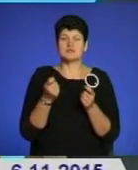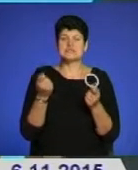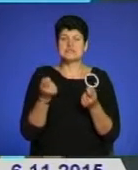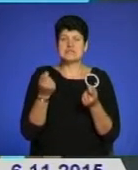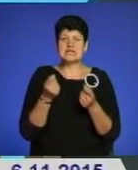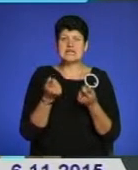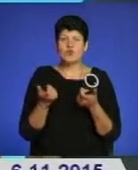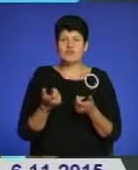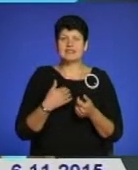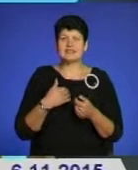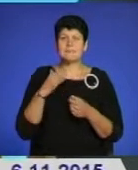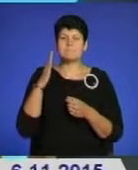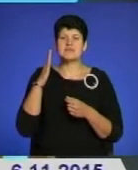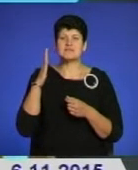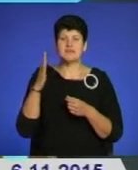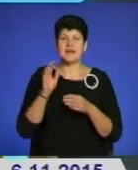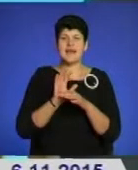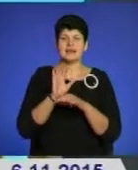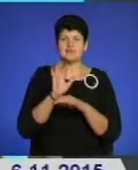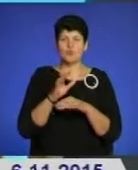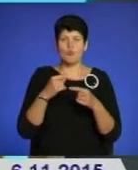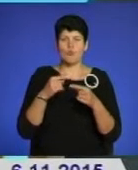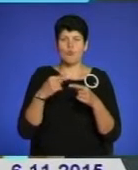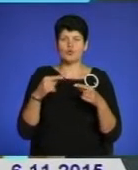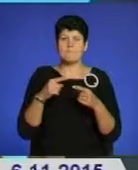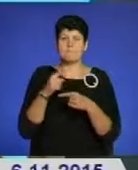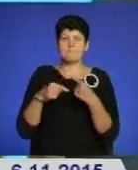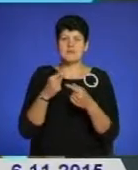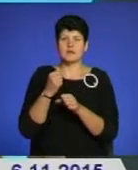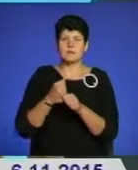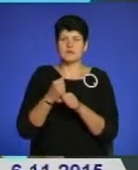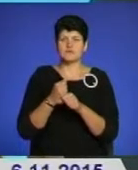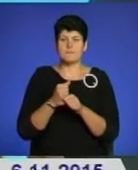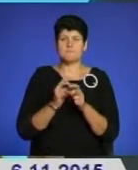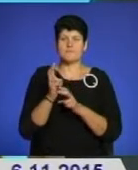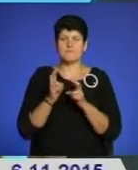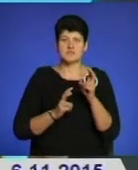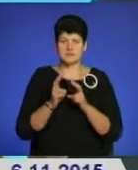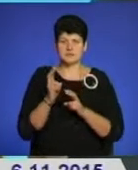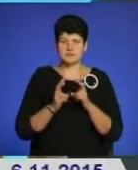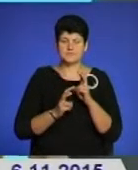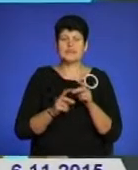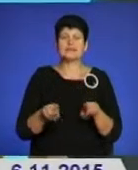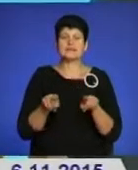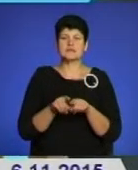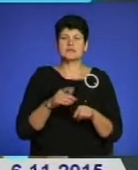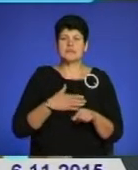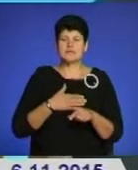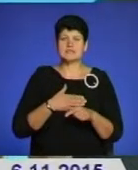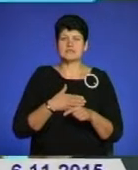а наша перспектива і експорт продукції в перероблячій промисленності. Також нас цікавіться